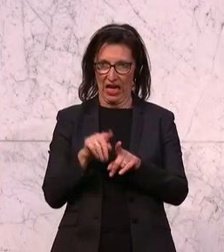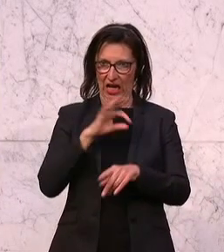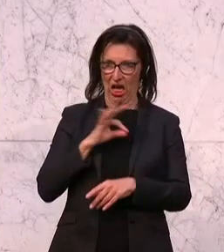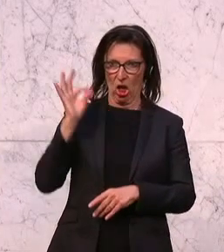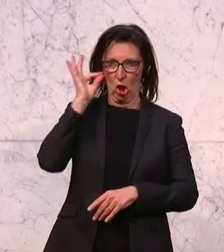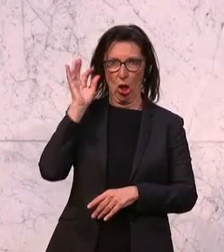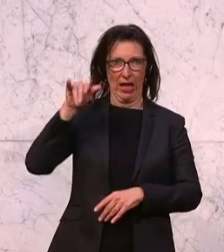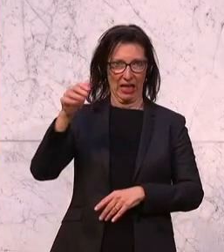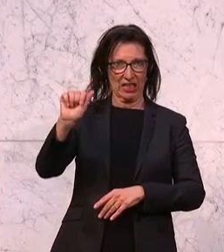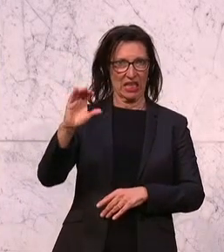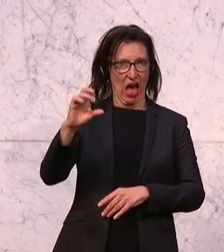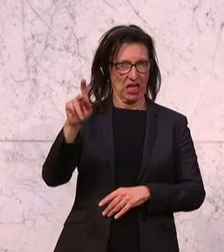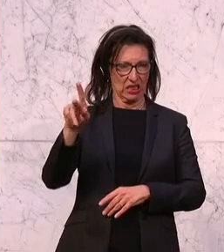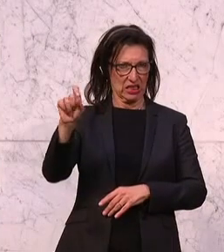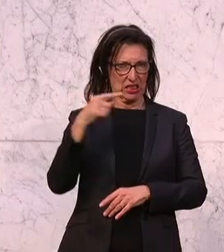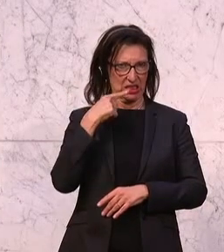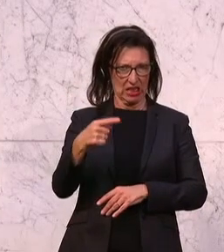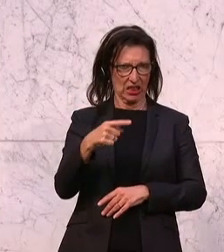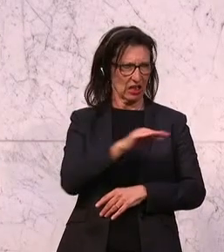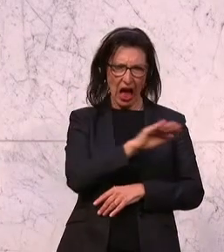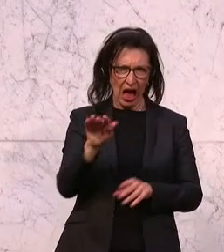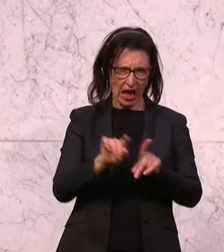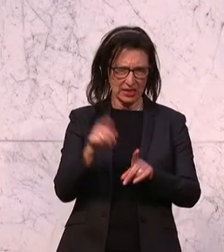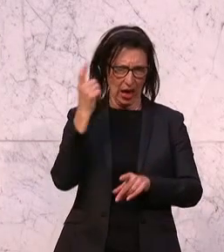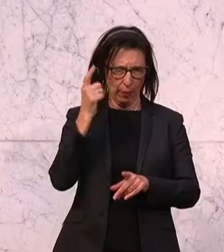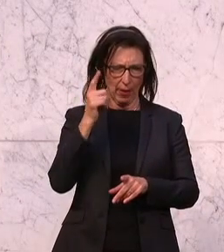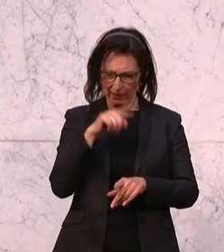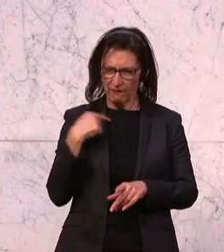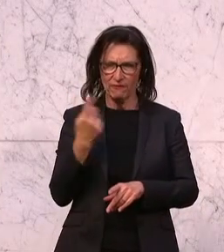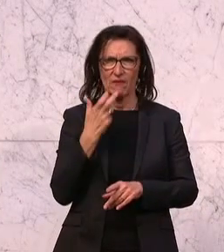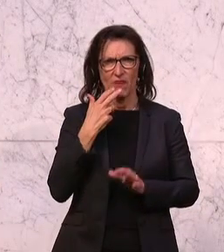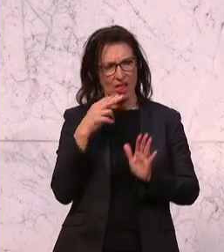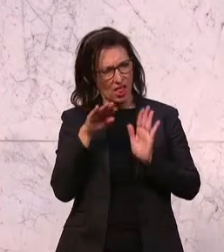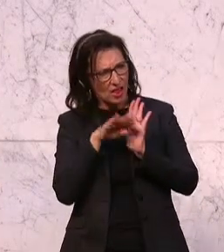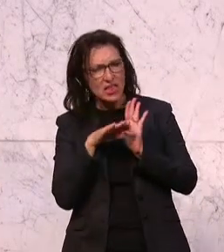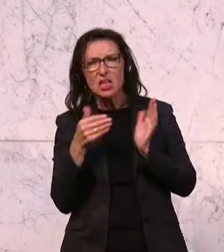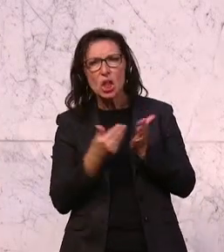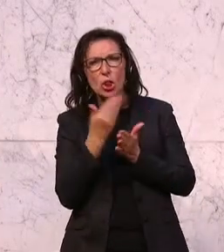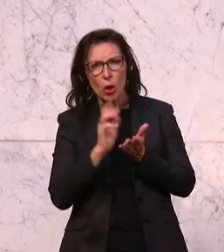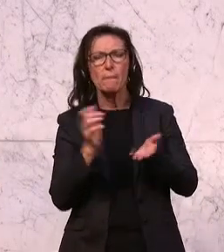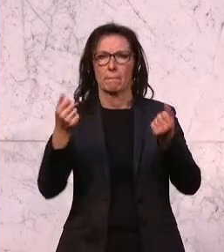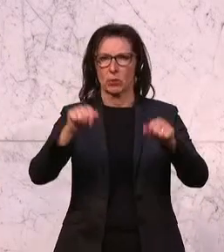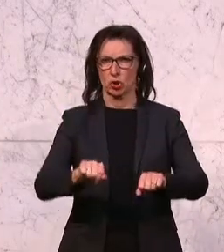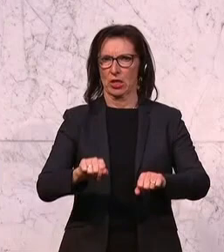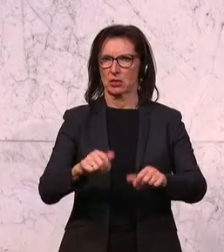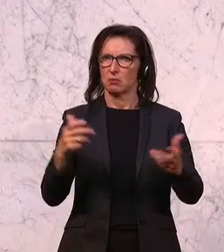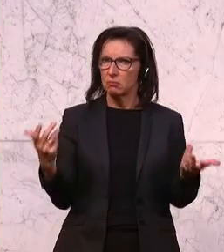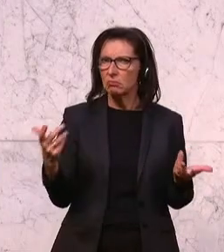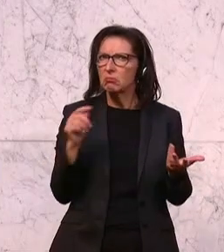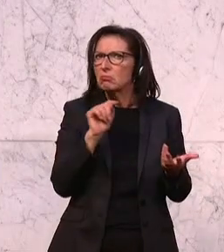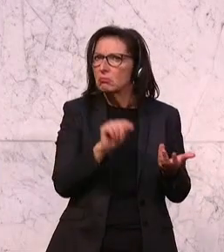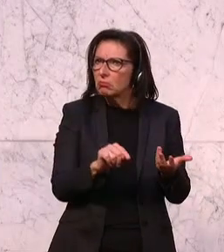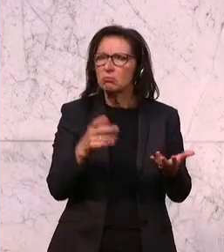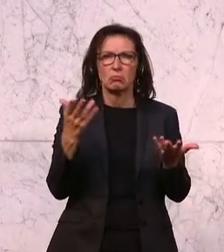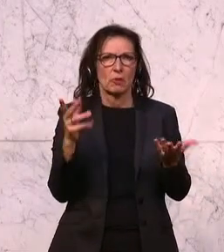Common Sense, dass wir heute diese Novelle beschließen. Es ist richtig, es ist ein Hinweis darauf, wie eine Gesellschaft funktioniert,